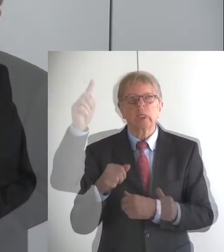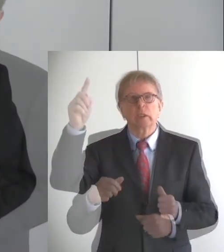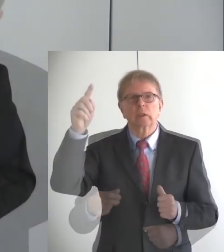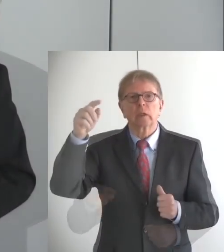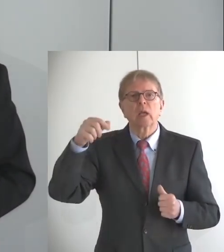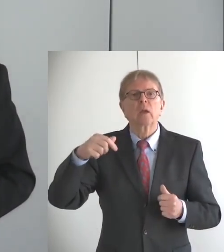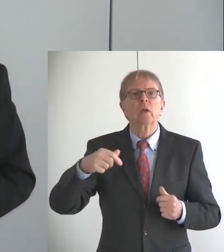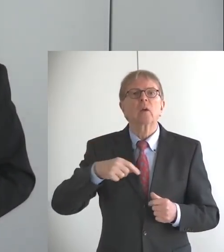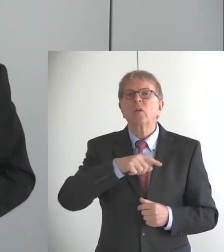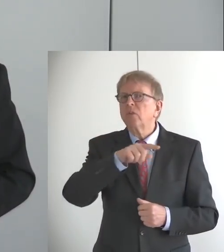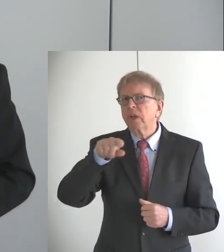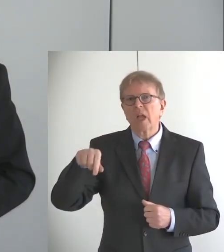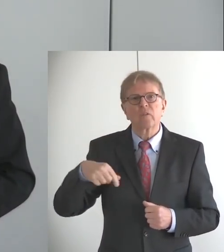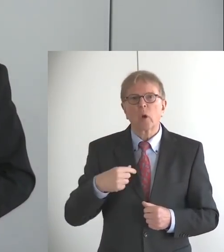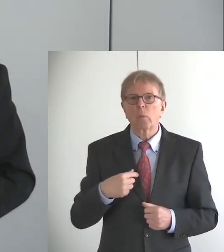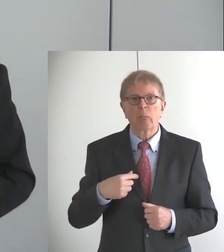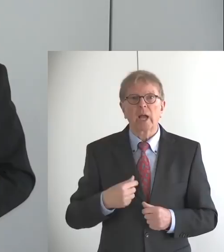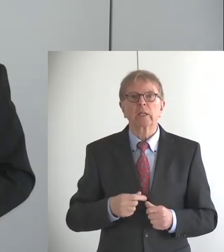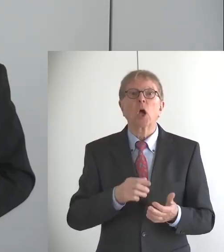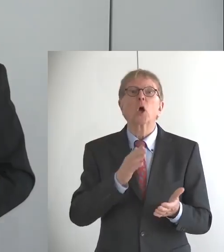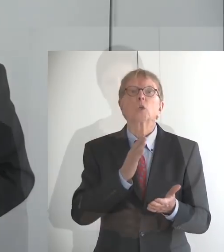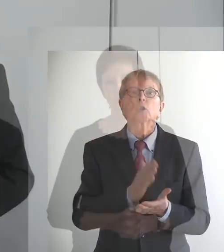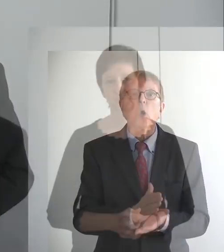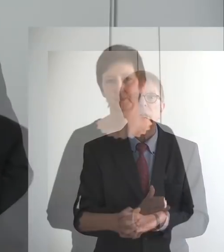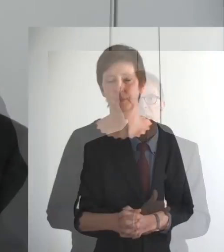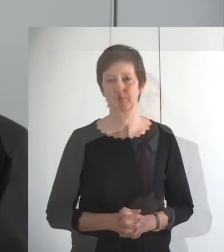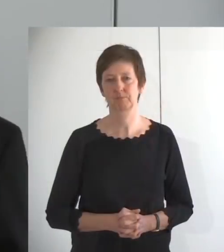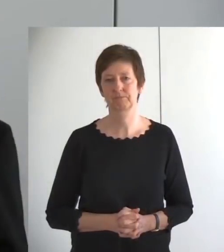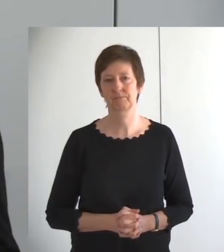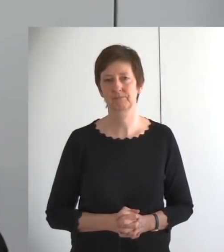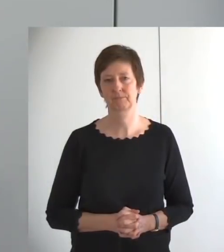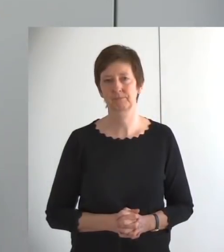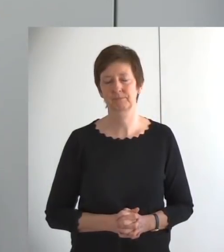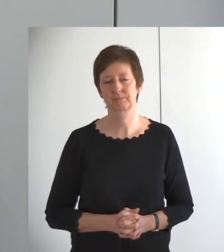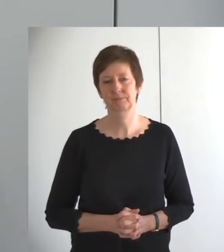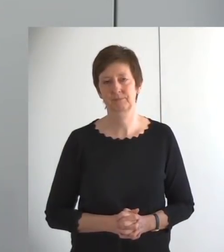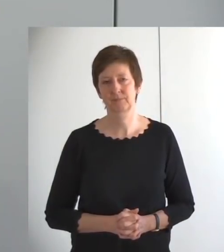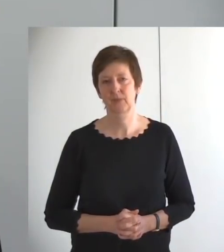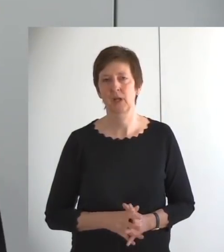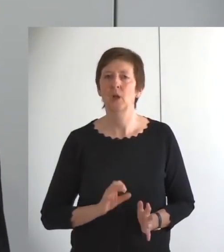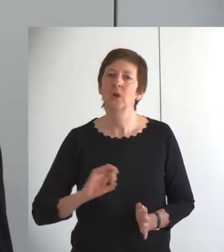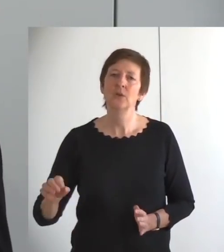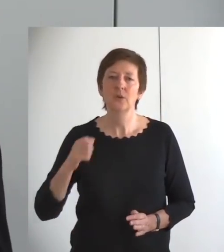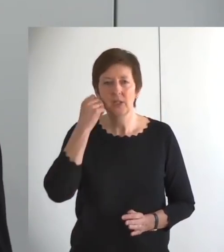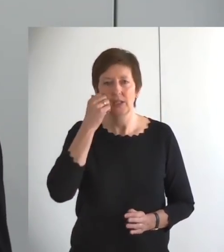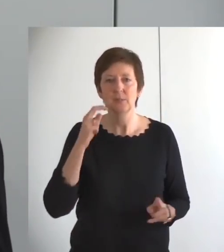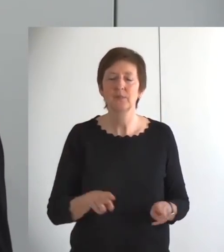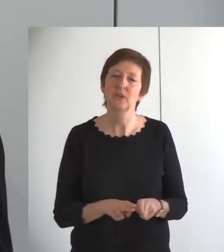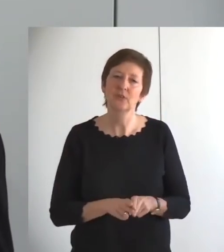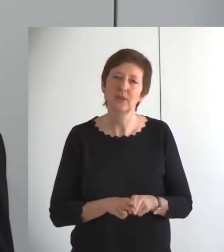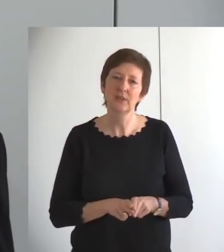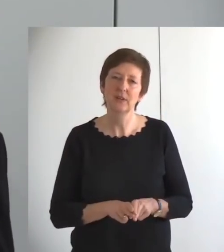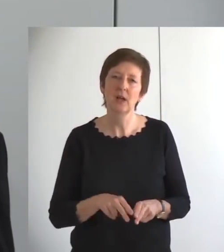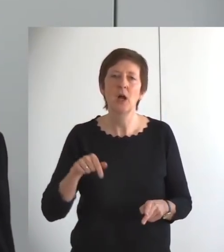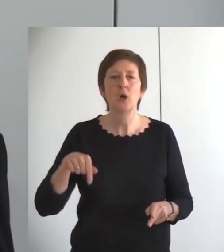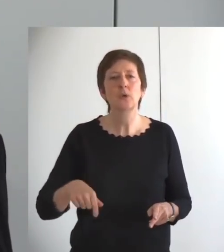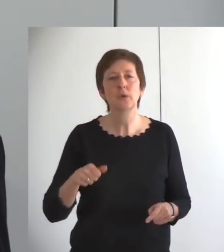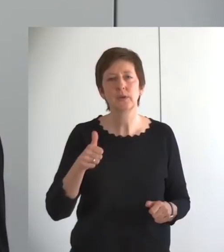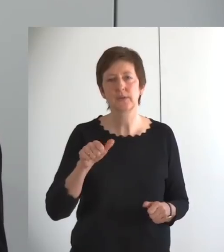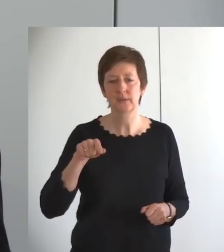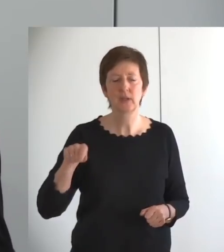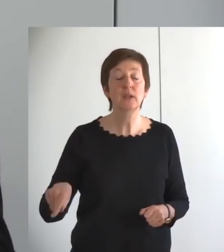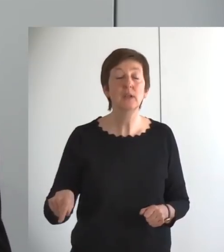Vertrauen. Und der Herr mag uns auch weiterhin beistehen. Amen. So, ihr lieben Geschwister, nun ist dieser